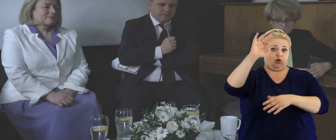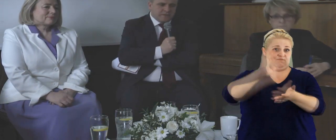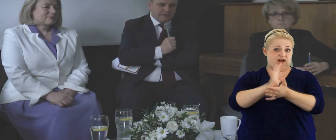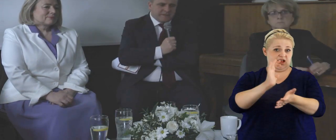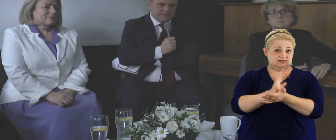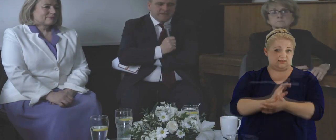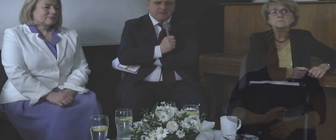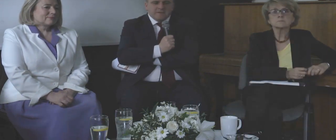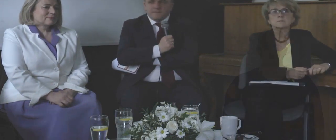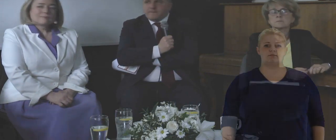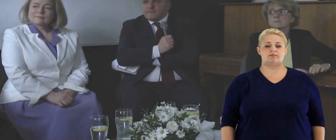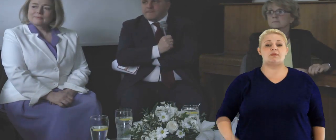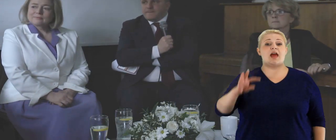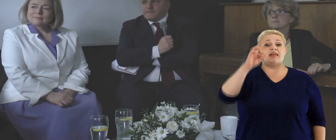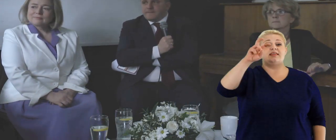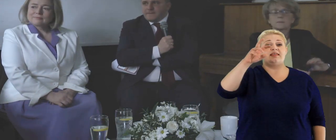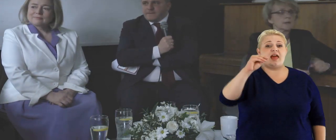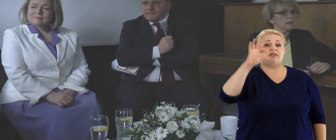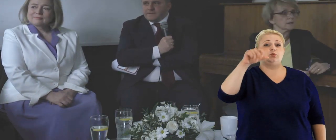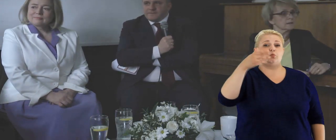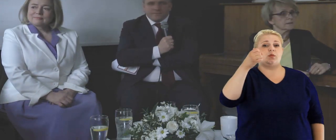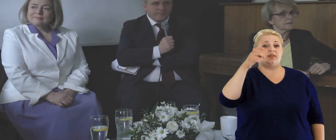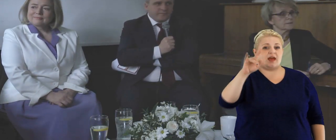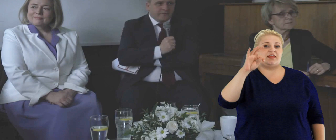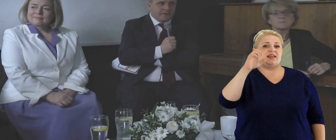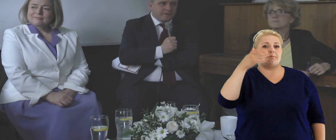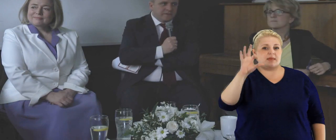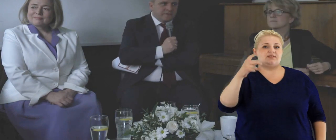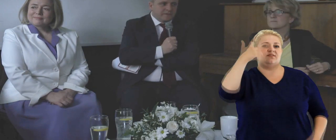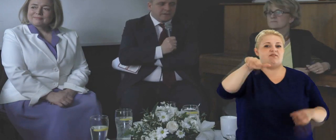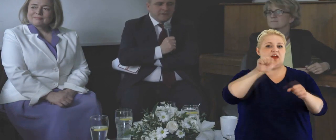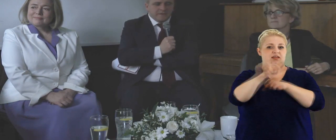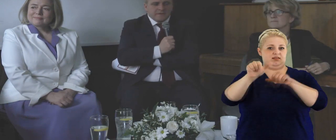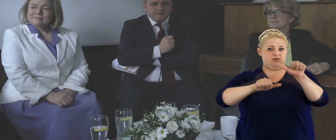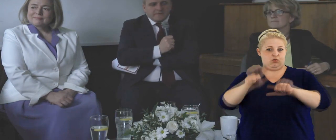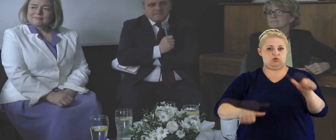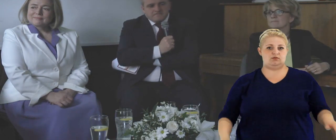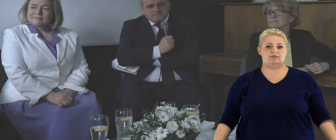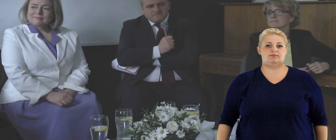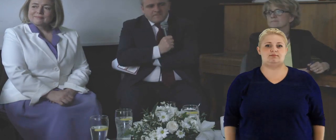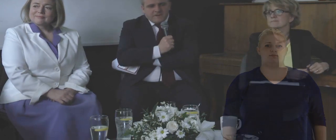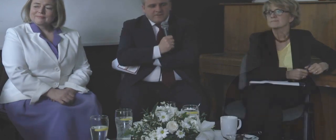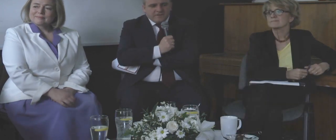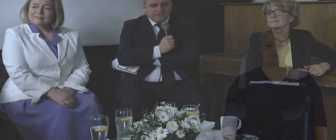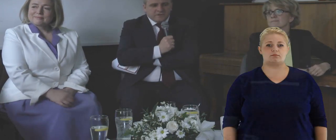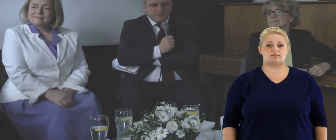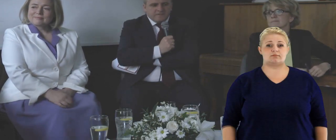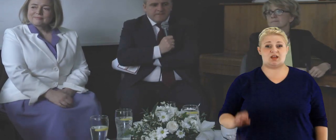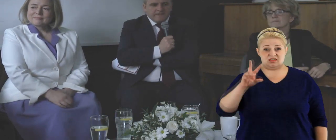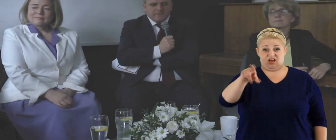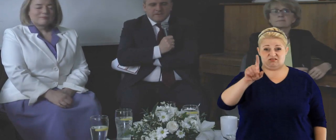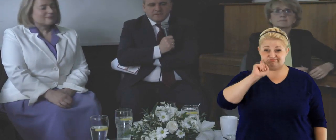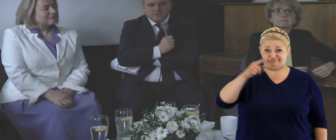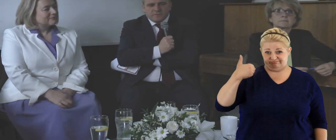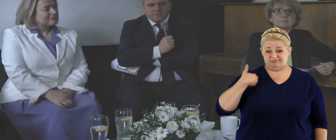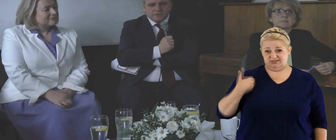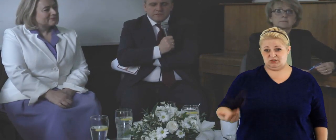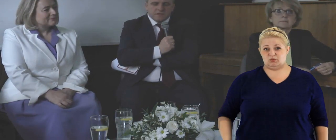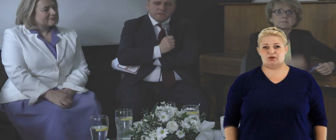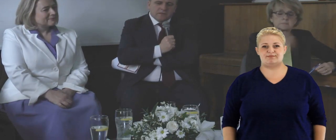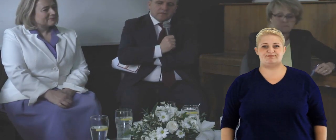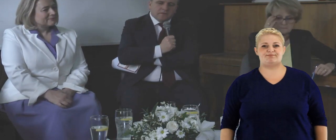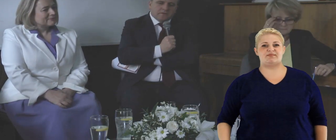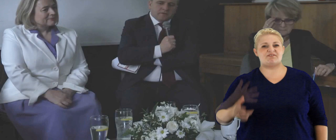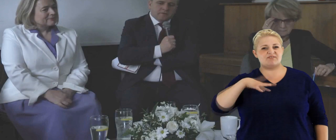z zachodnich gazet. Daily Telegraph, Sunday Times, tak, w 2011 roku. Tak, faktycznie było.